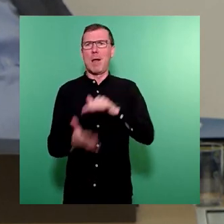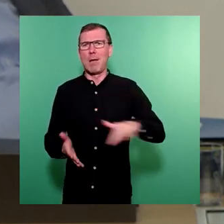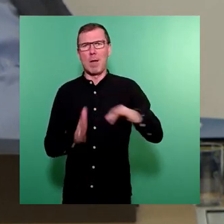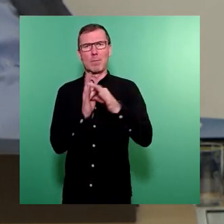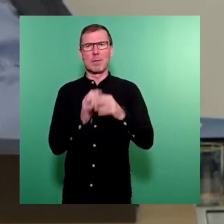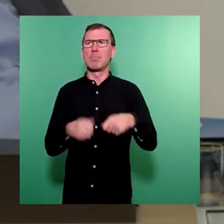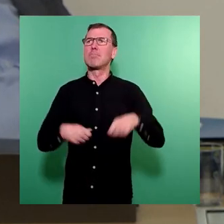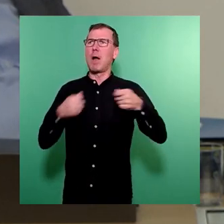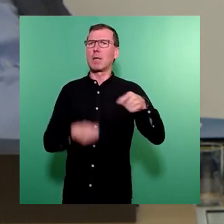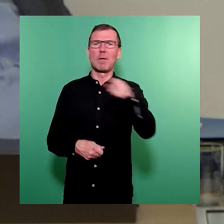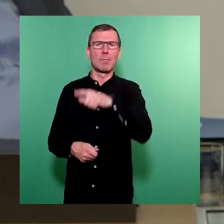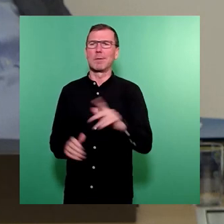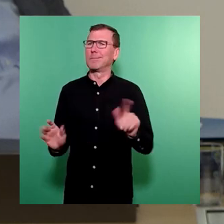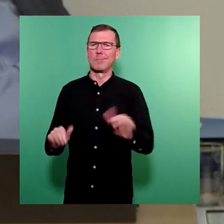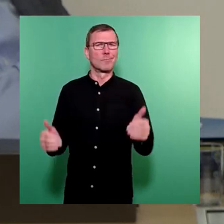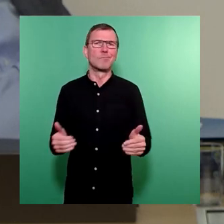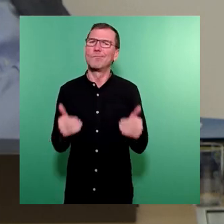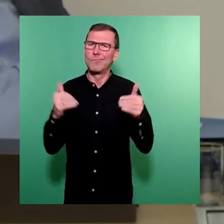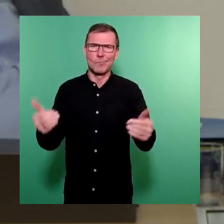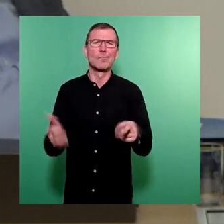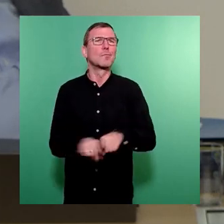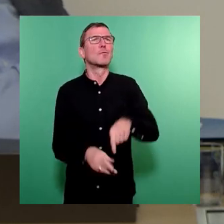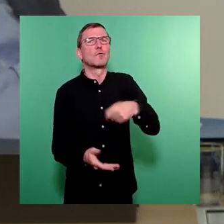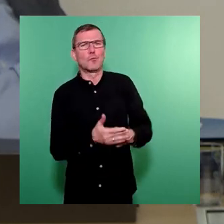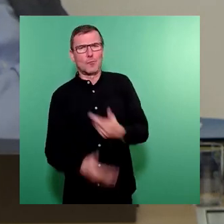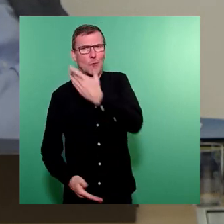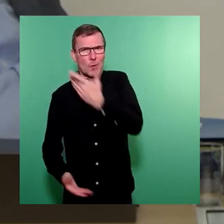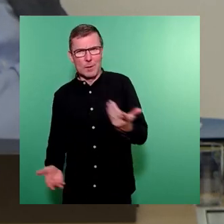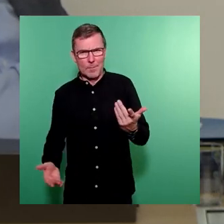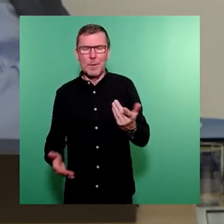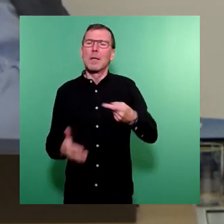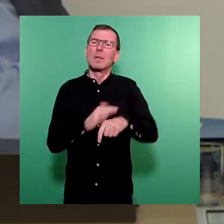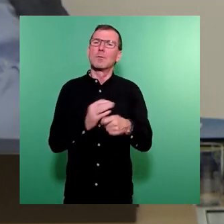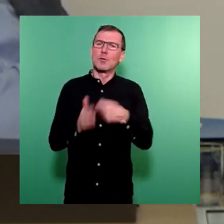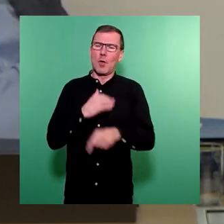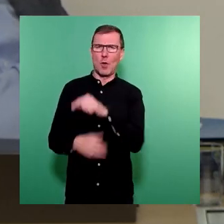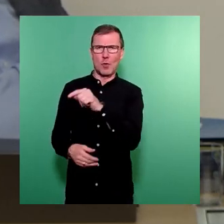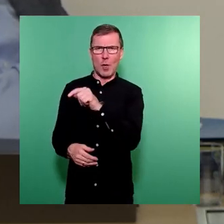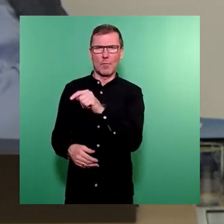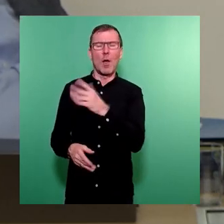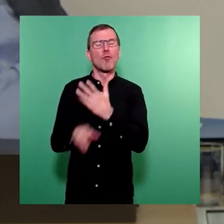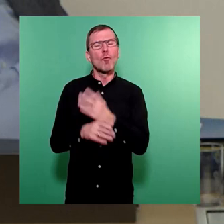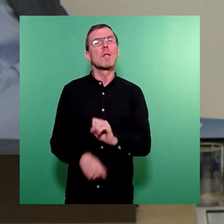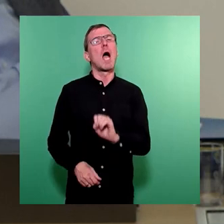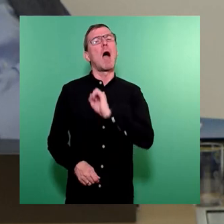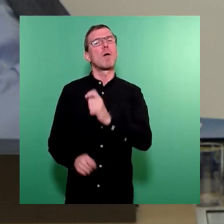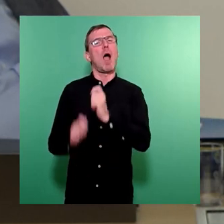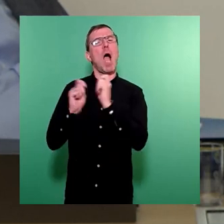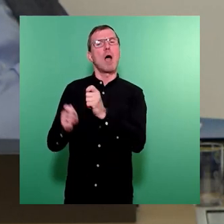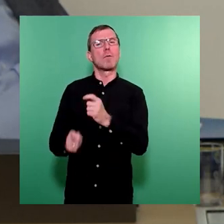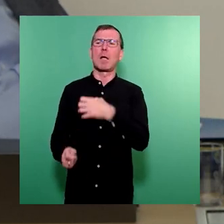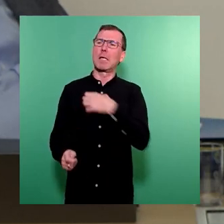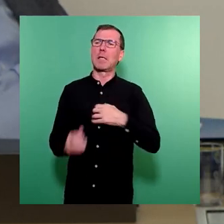konnte der Zeitpunkt allerdings nicht erfüllt werden. Inzwischen wurde durch den Erwerber erfolgreich ein Auftrag an ein Dresdner